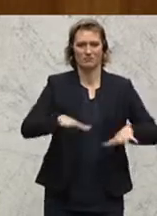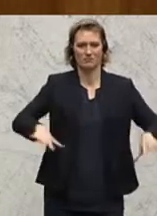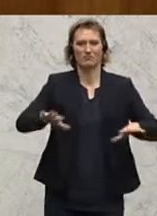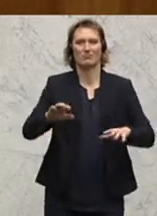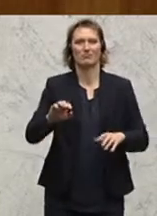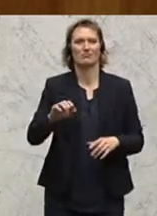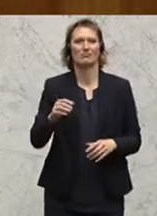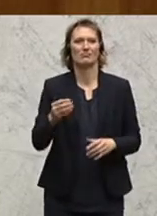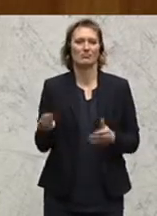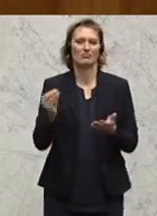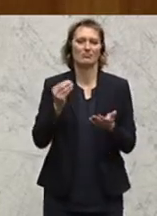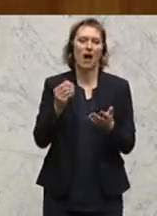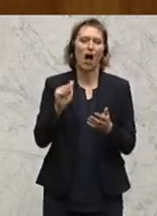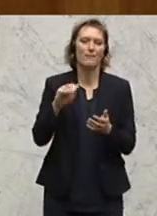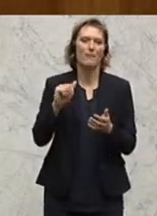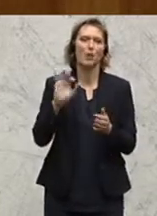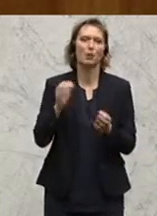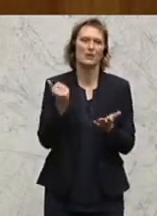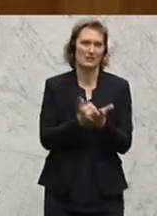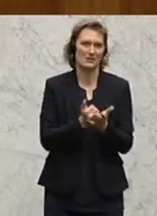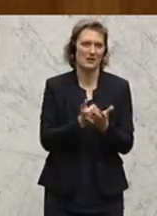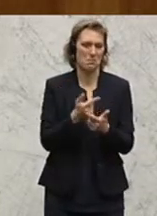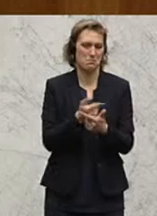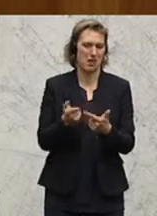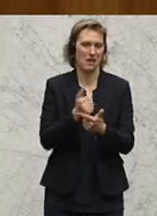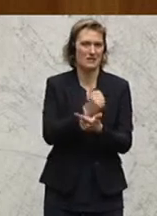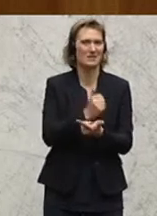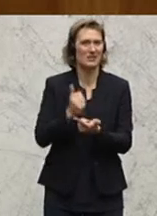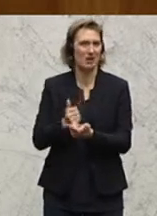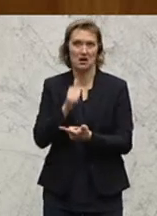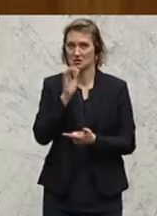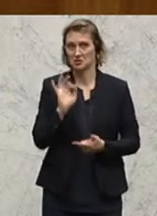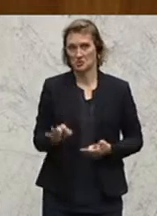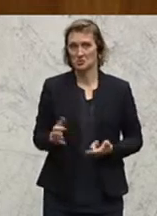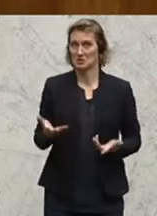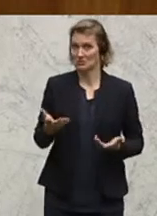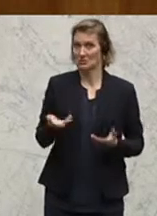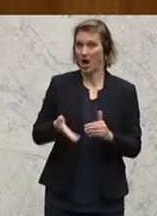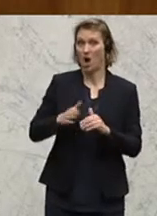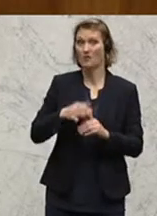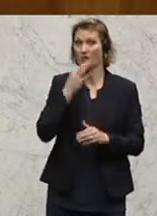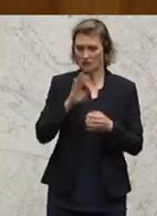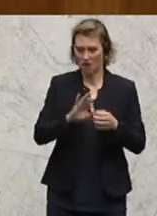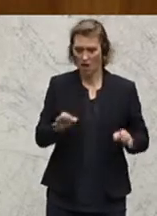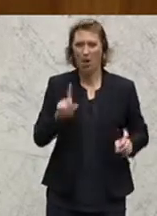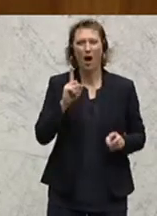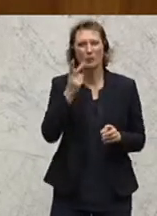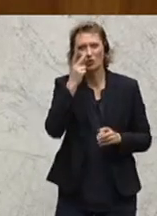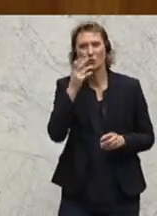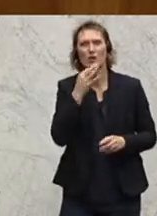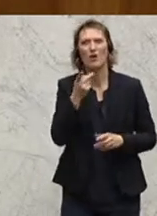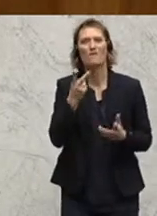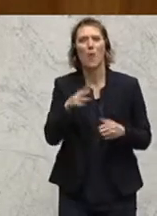Nachschärfungsbedarf gibt. Tatsächlich, das teile ich auch. Nur die Ebene, auf der hier zugreifbar oder